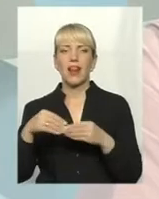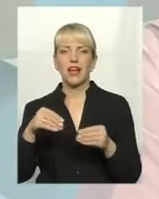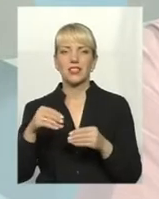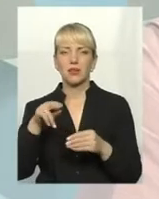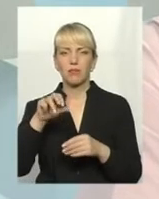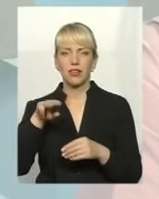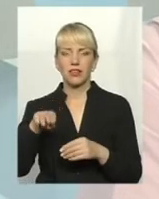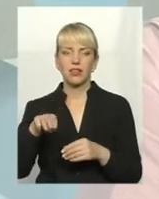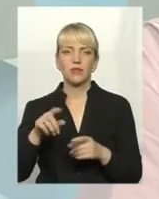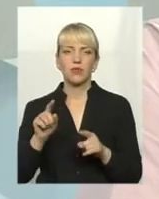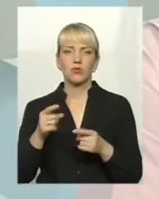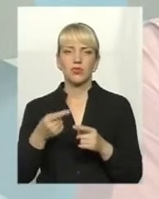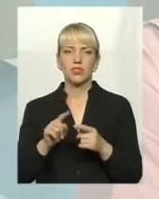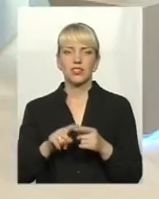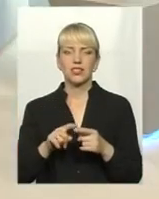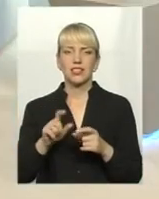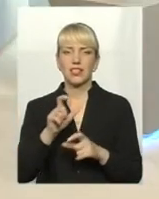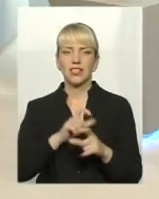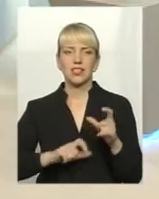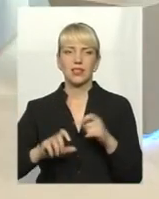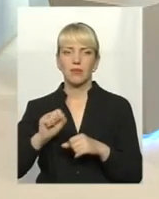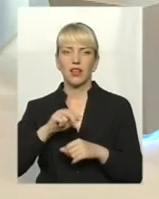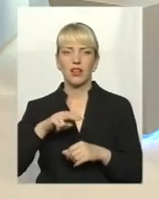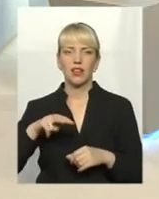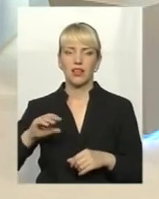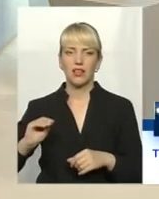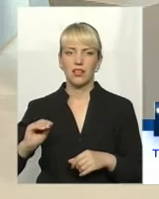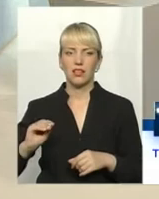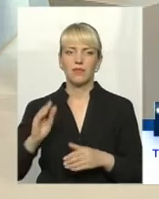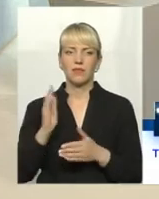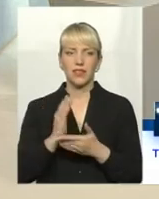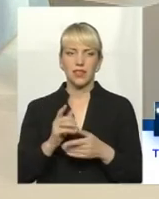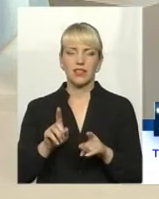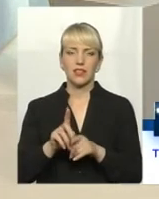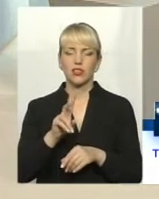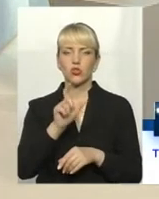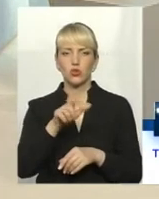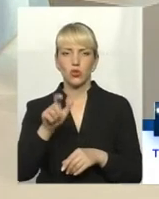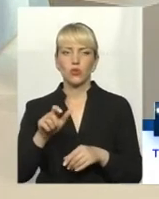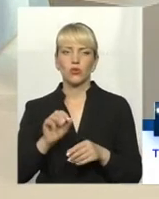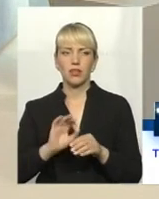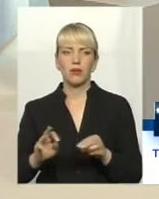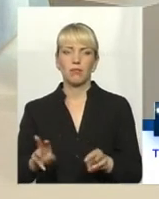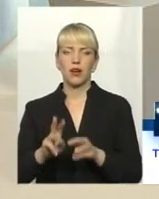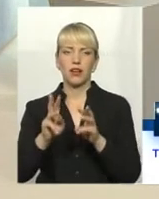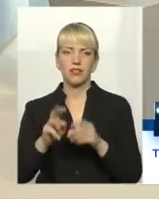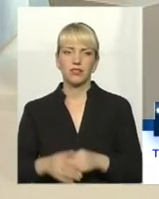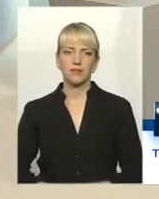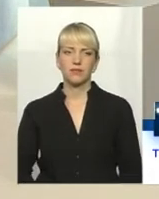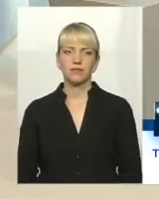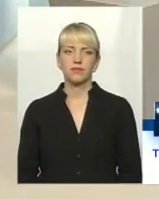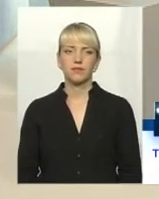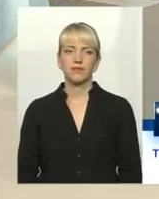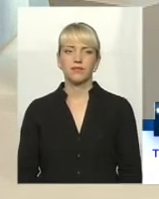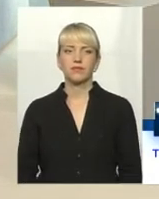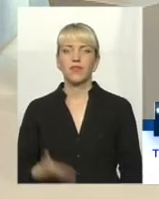тому що це канцерогени, ще там, але є таке, що люди це палять, тому що не дуже добре.